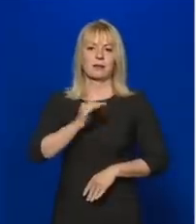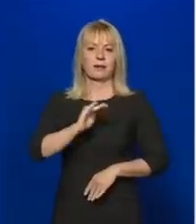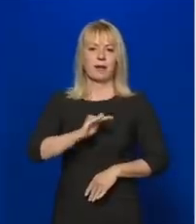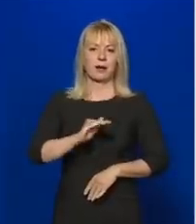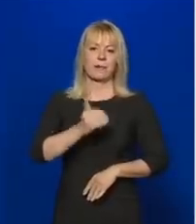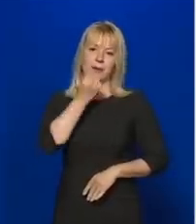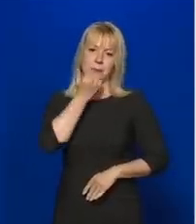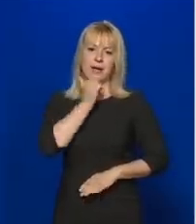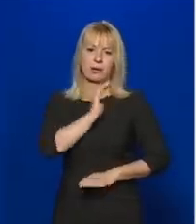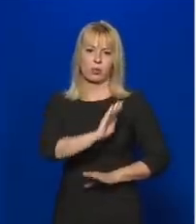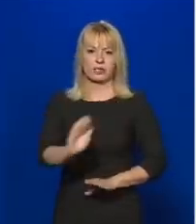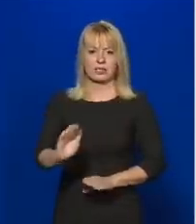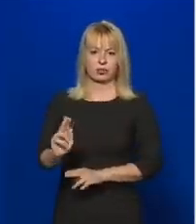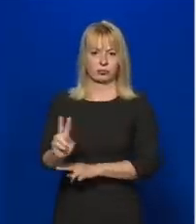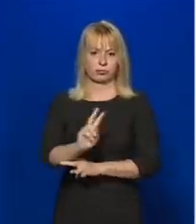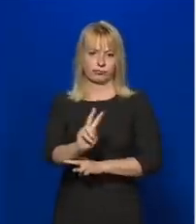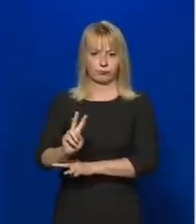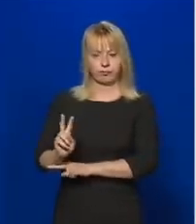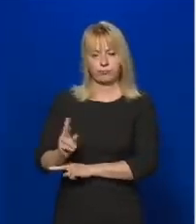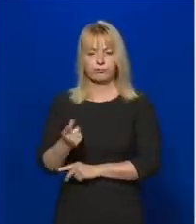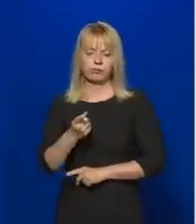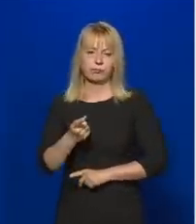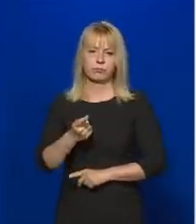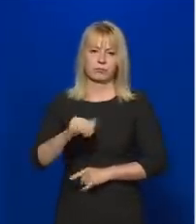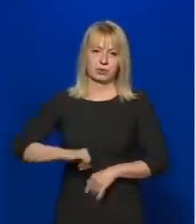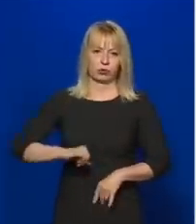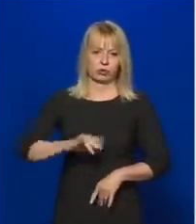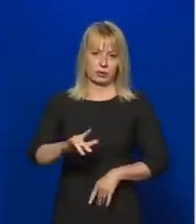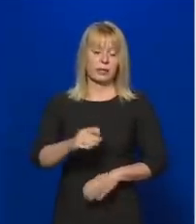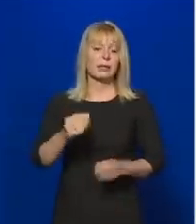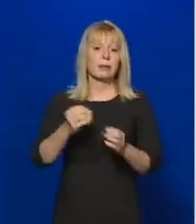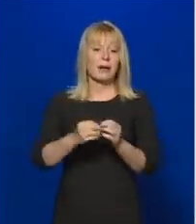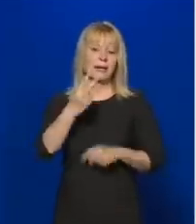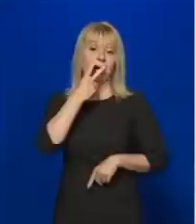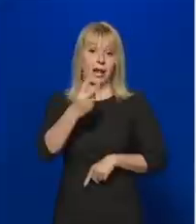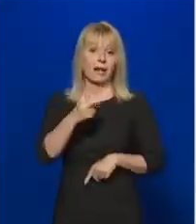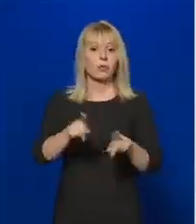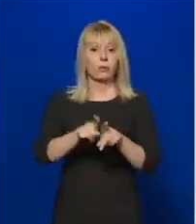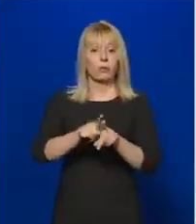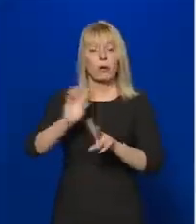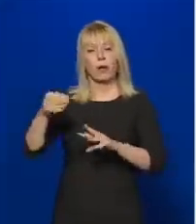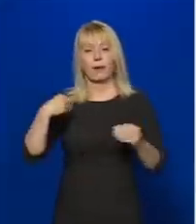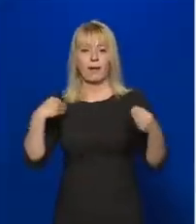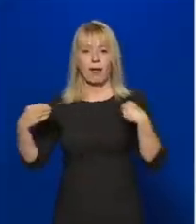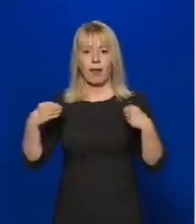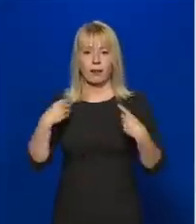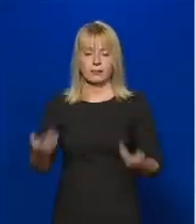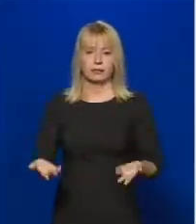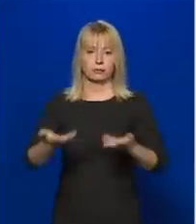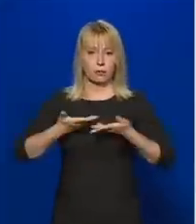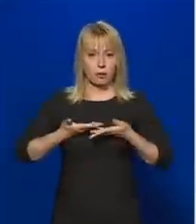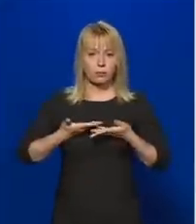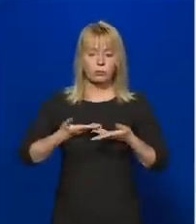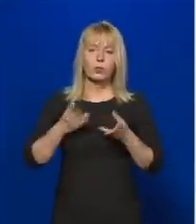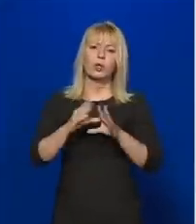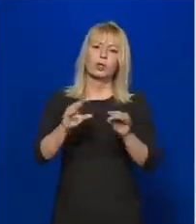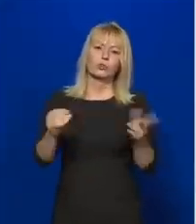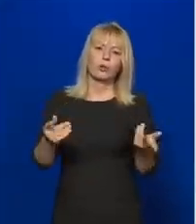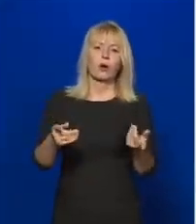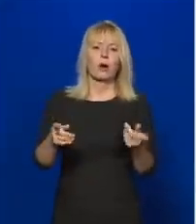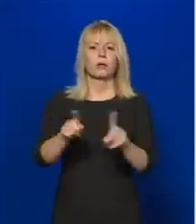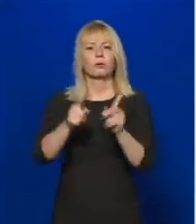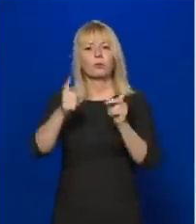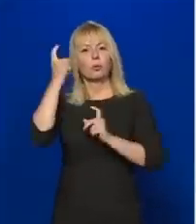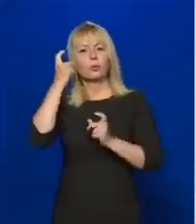biztosítani, akár van vel hosszabb időre is, mert azt látjuk a piaci szerepőktől olyan jelzések, jelzések érkeznek, hogy sokan úgy